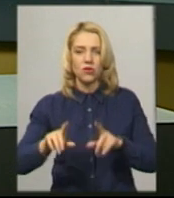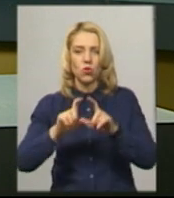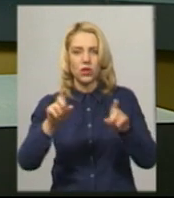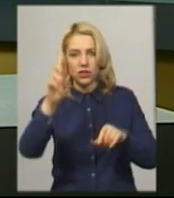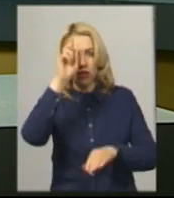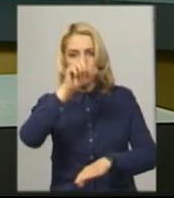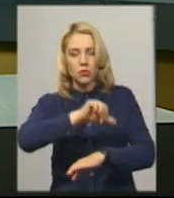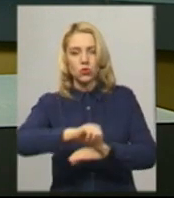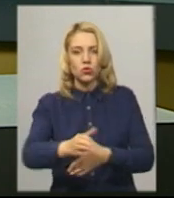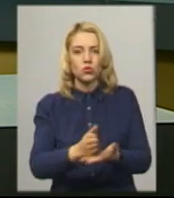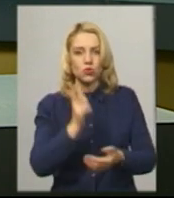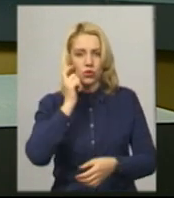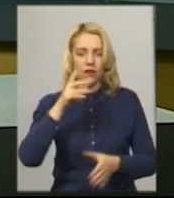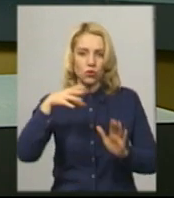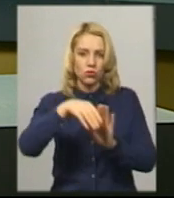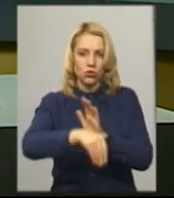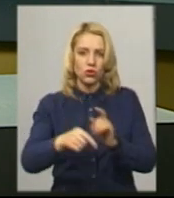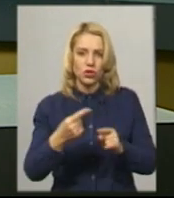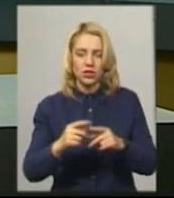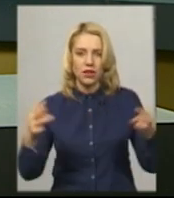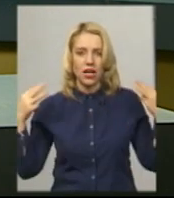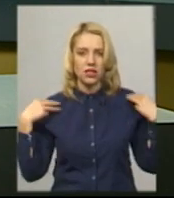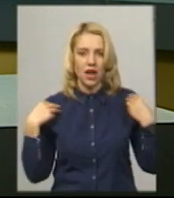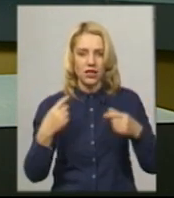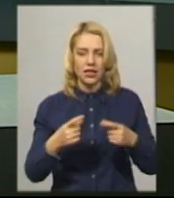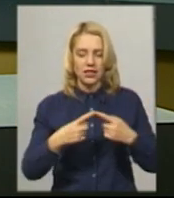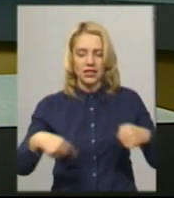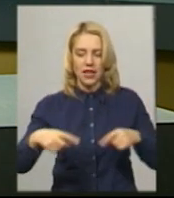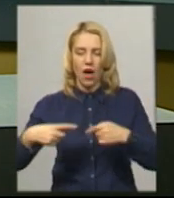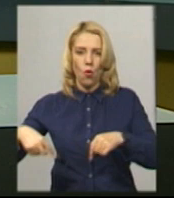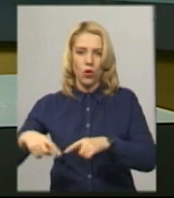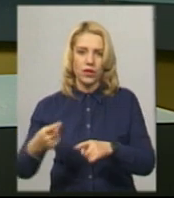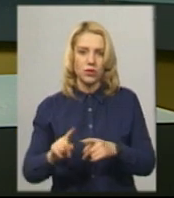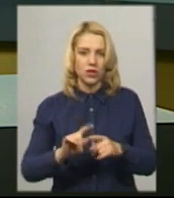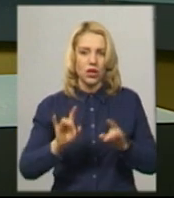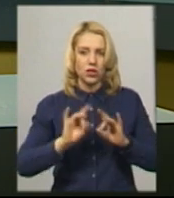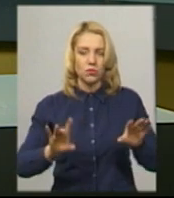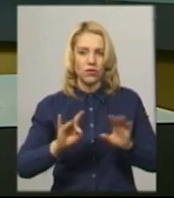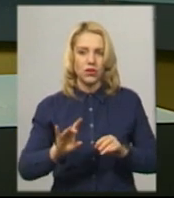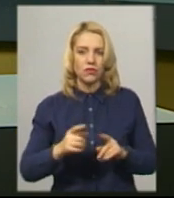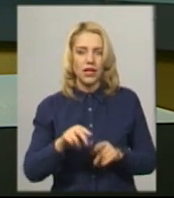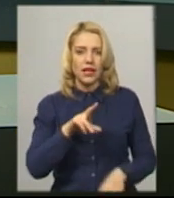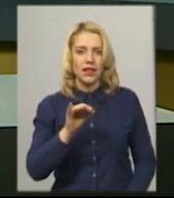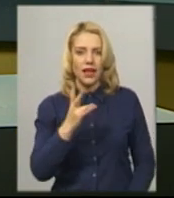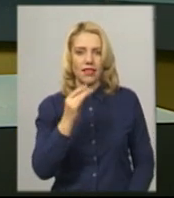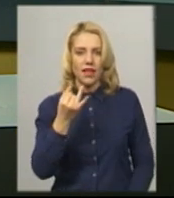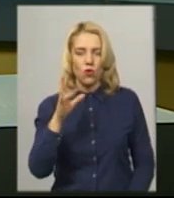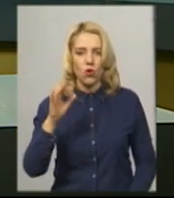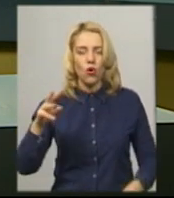служби України, в тому числі на посади начальників загонів. Про це під час прес-конференції розповів Сергій Дейнеко, голова